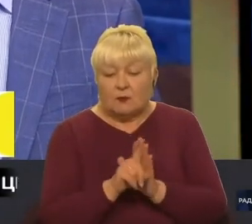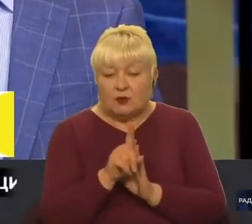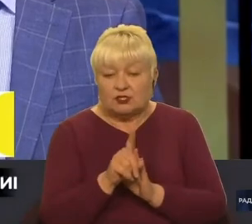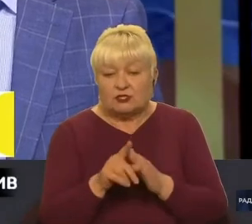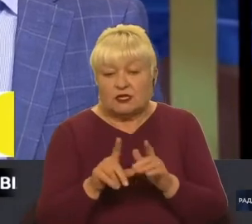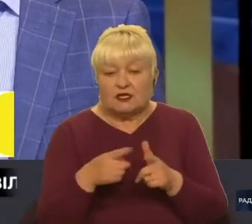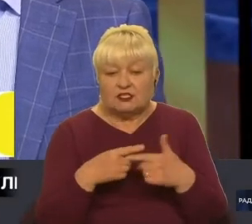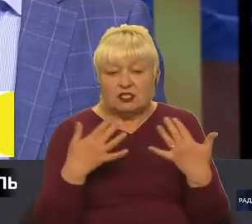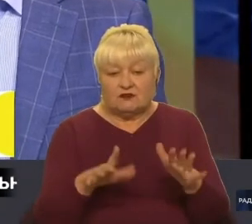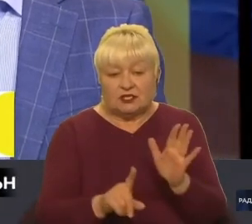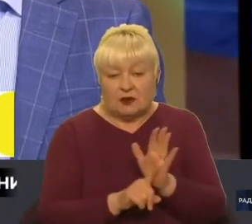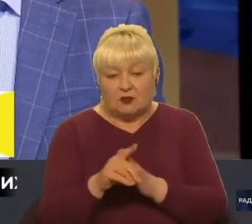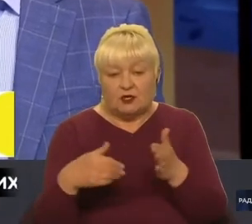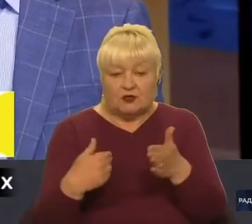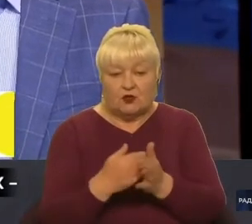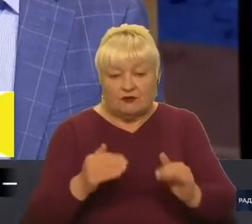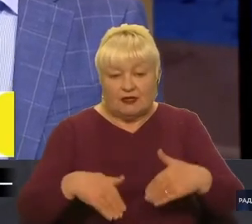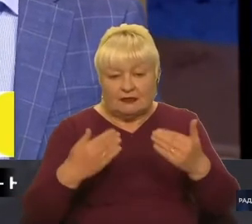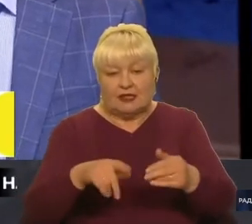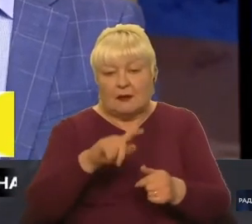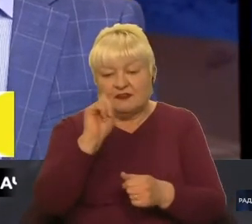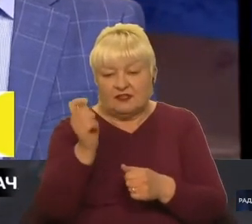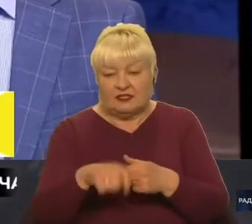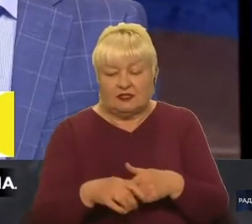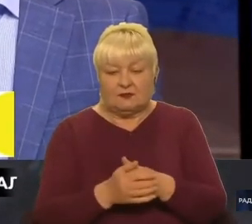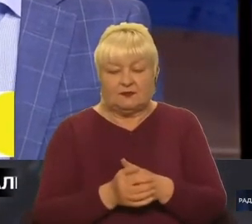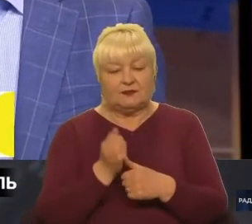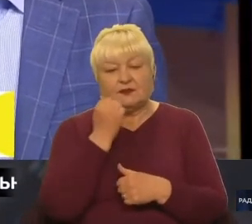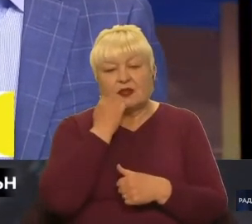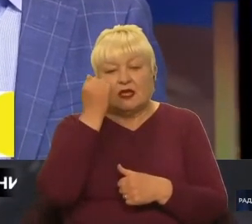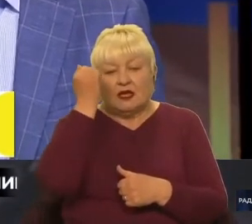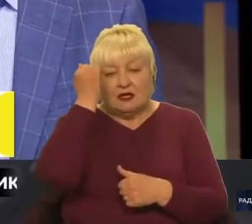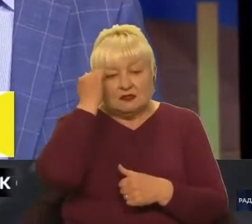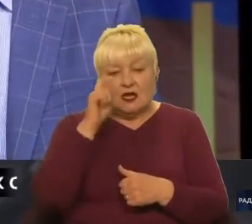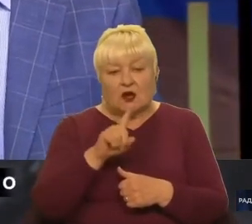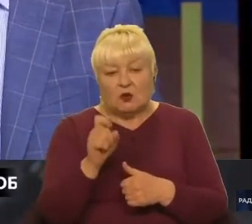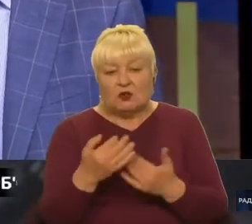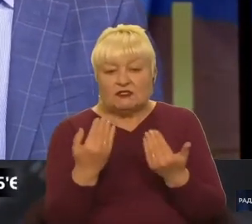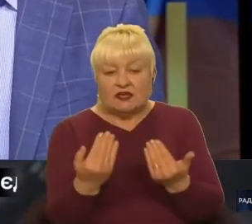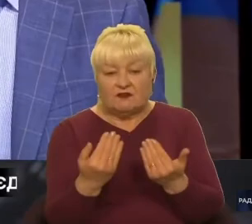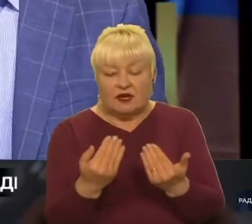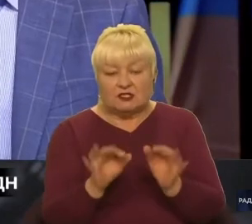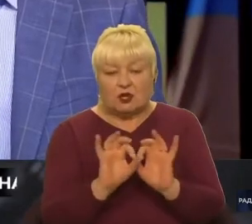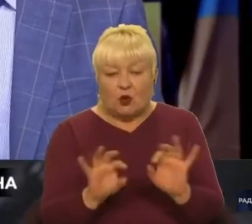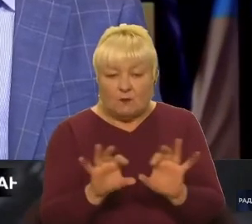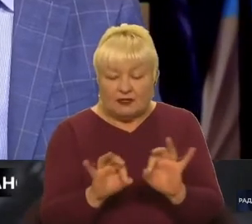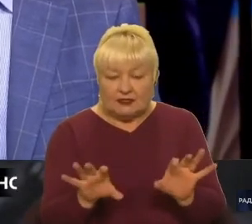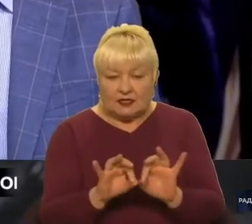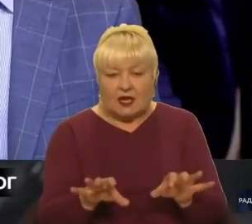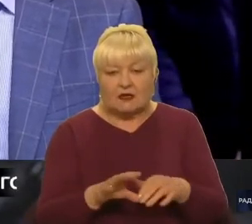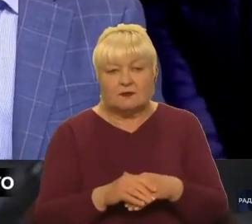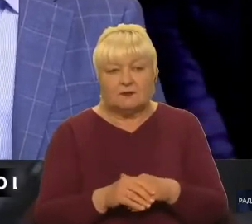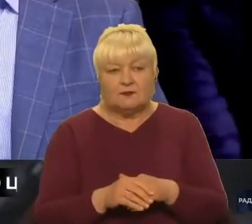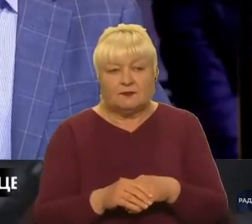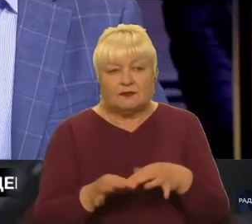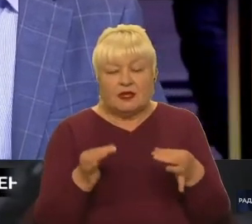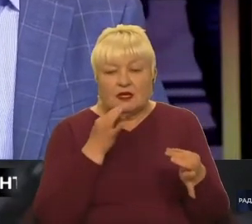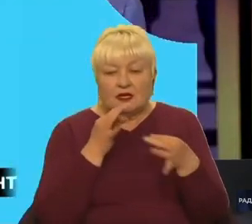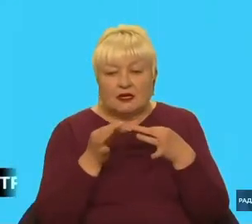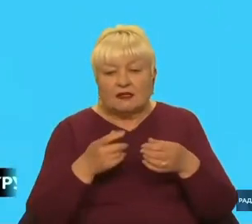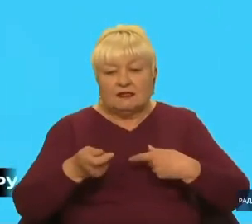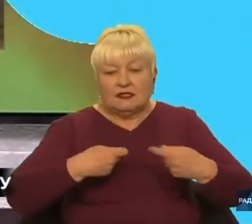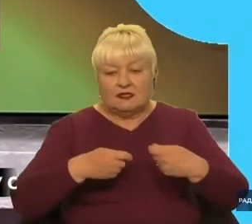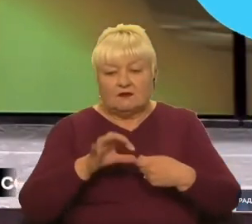вже почався новий етап війни. Дякую, пане Михайле, за ваш коментар. Михайло Подоляк, радник керівника